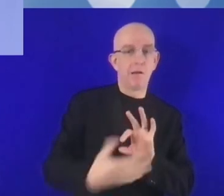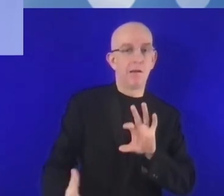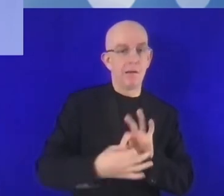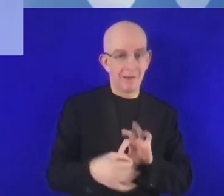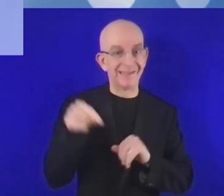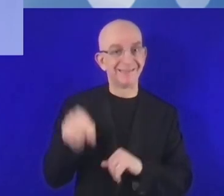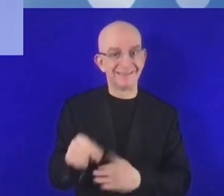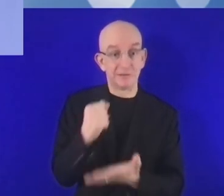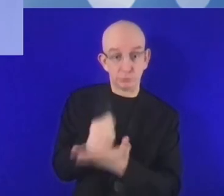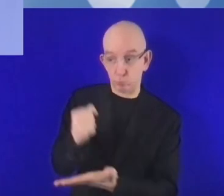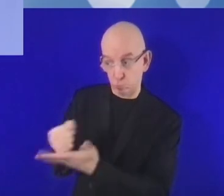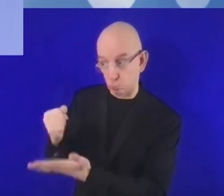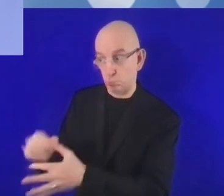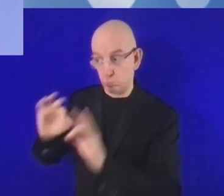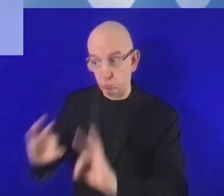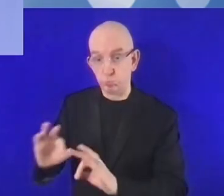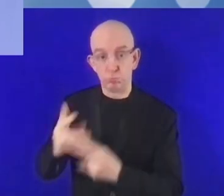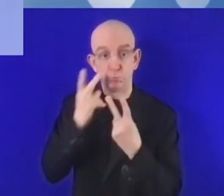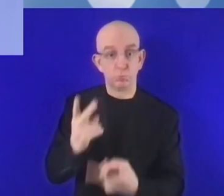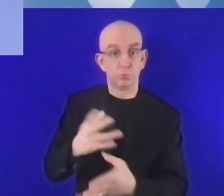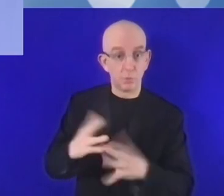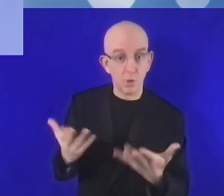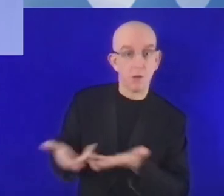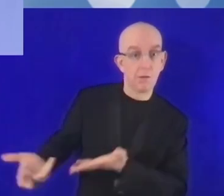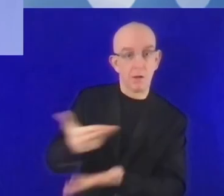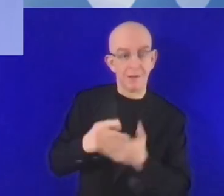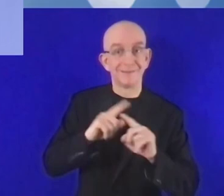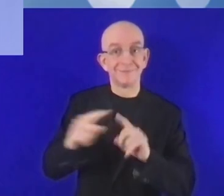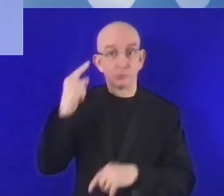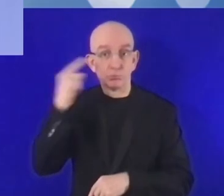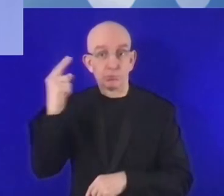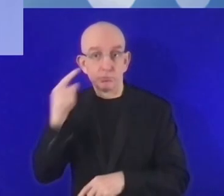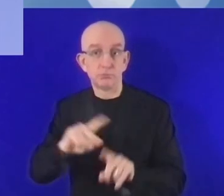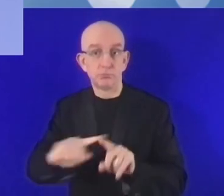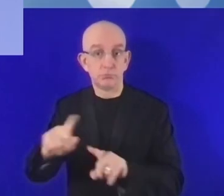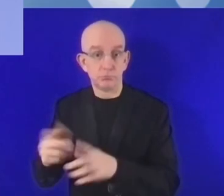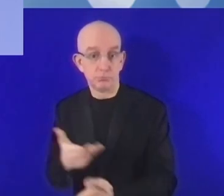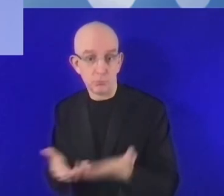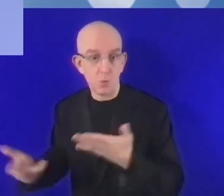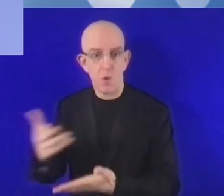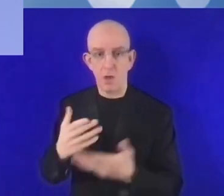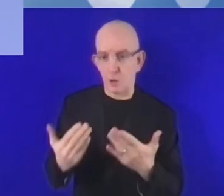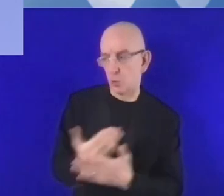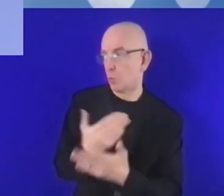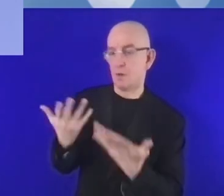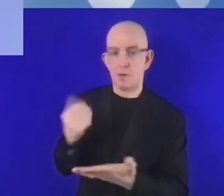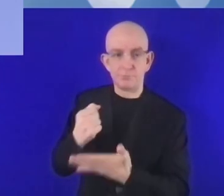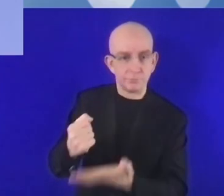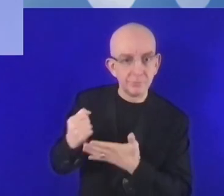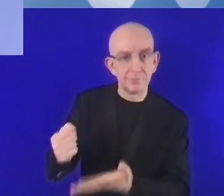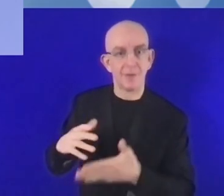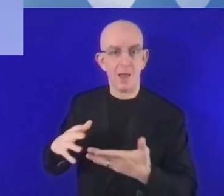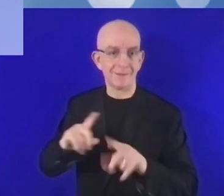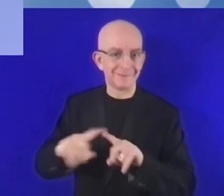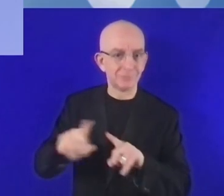قد يساعد ذلك في الوصول إلى شركات جديدة جاهزة لقبول